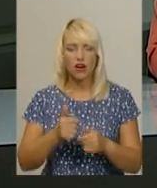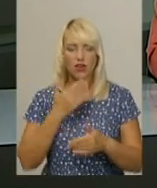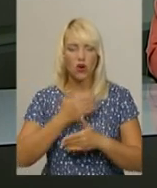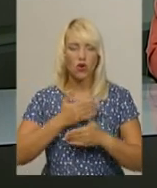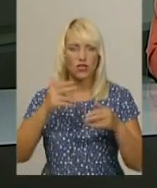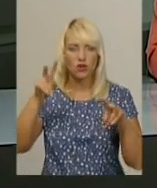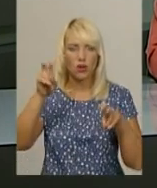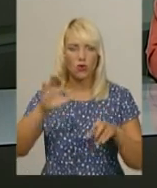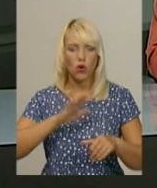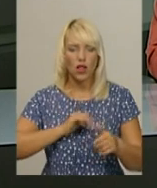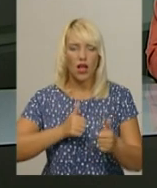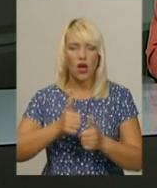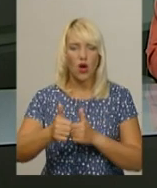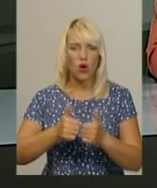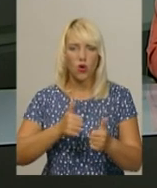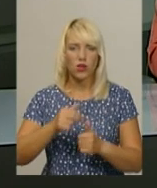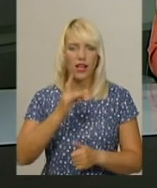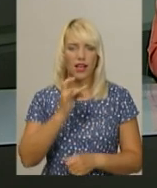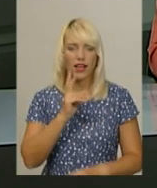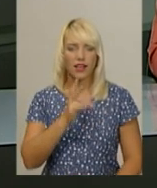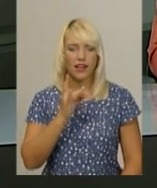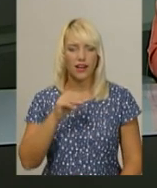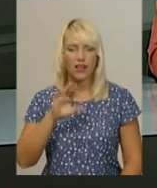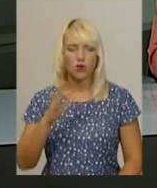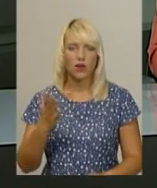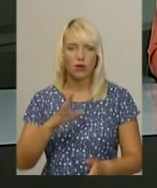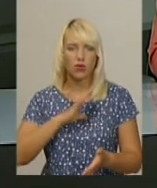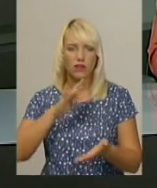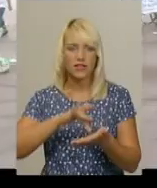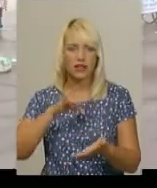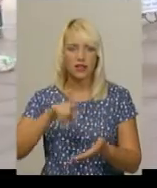дисципліною була гонка критеріум, яка відбувалася вчора в центрі міста.